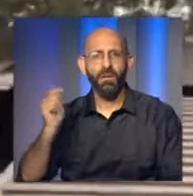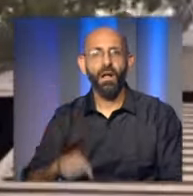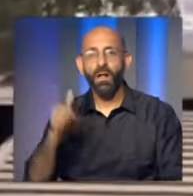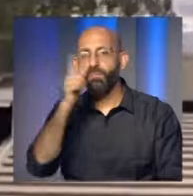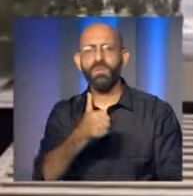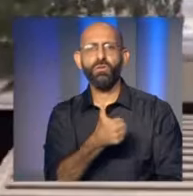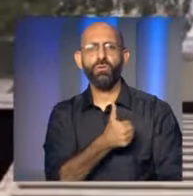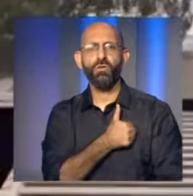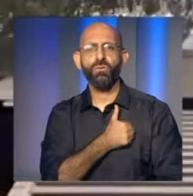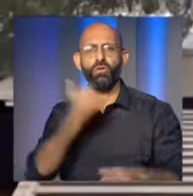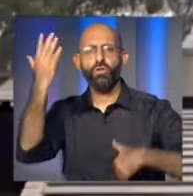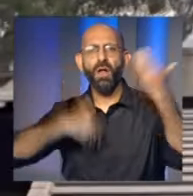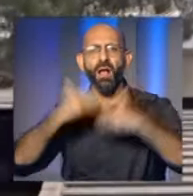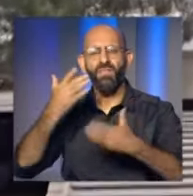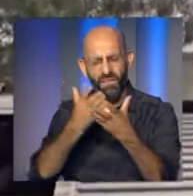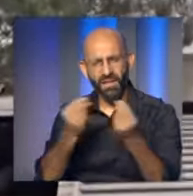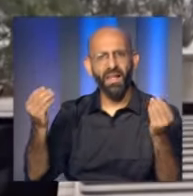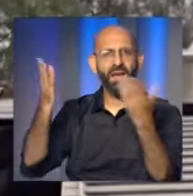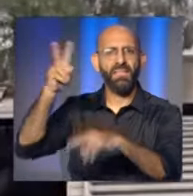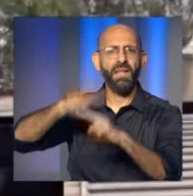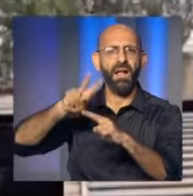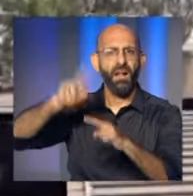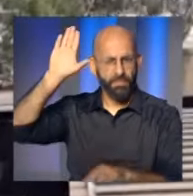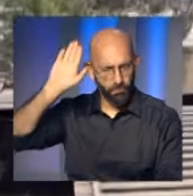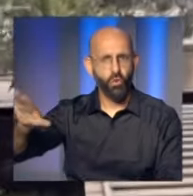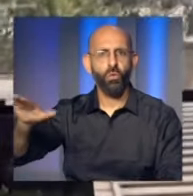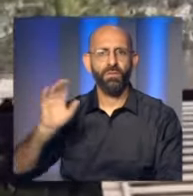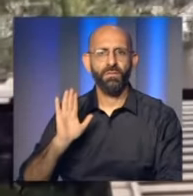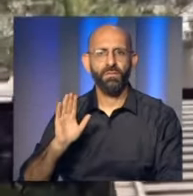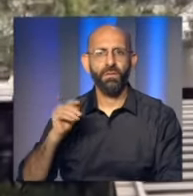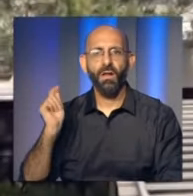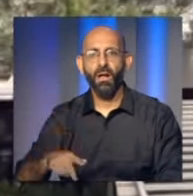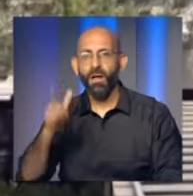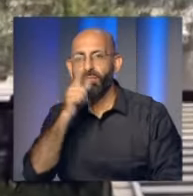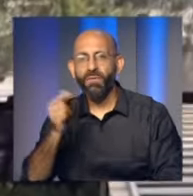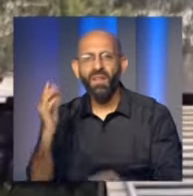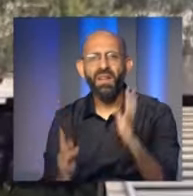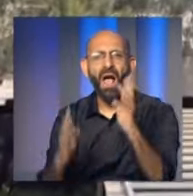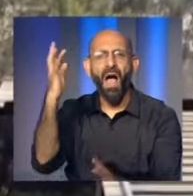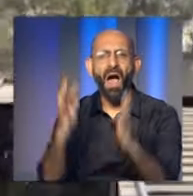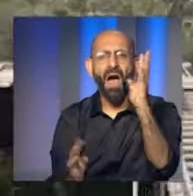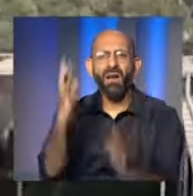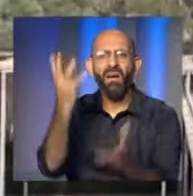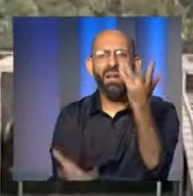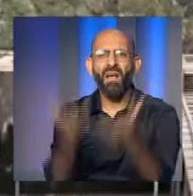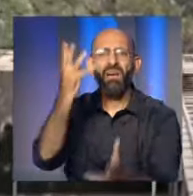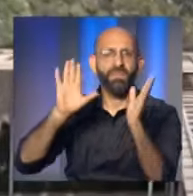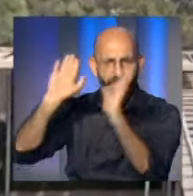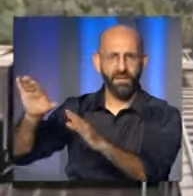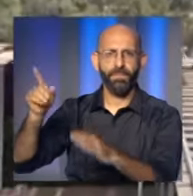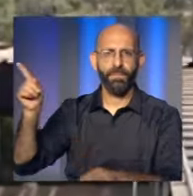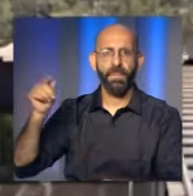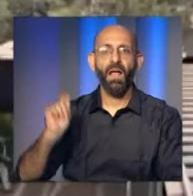وعلى أماكن تموضع ضباطه وجنوده وأصابت أهدافها بدقة ما أدى إلى قتل وجرح من العسكر